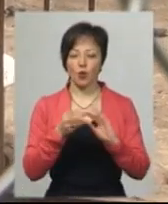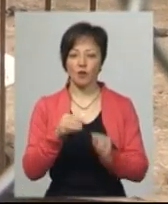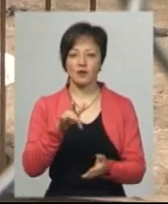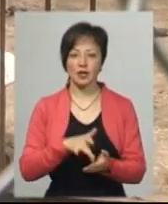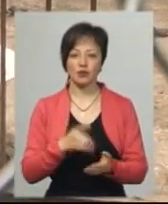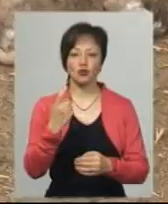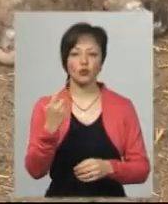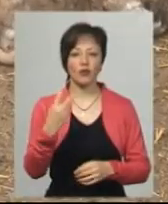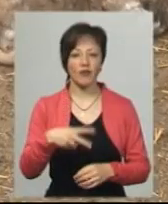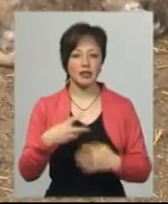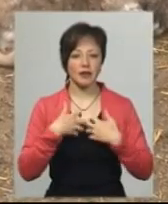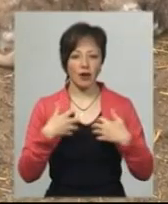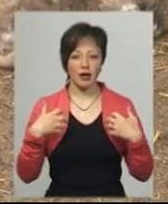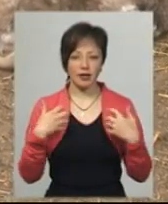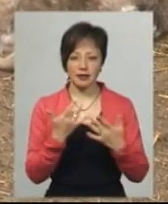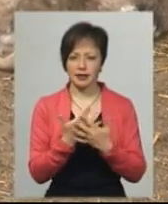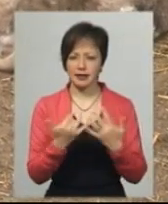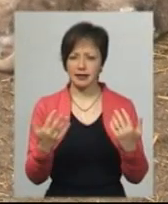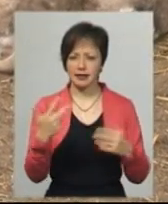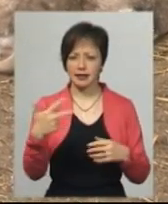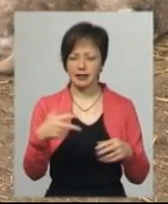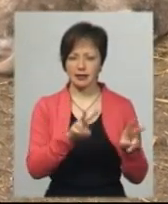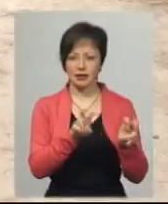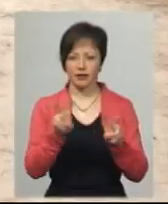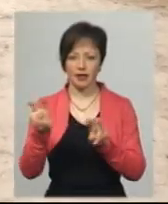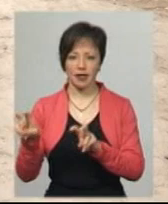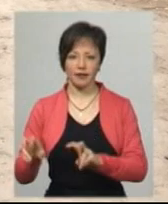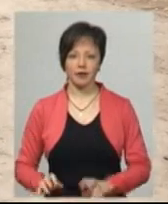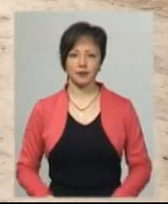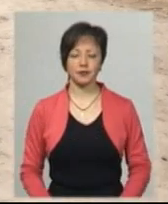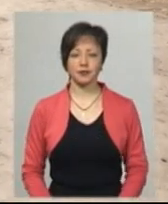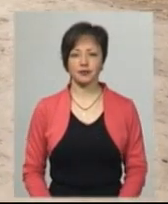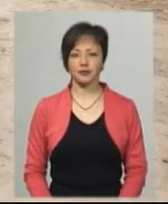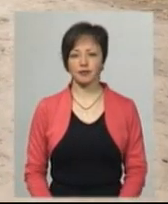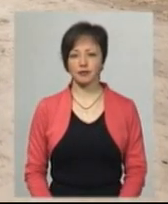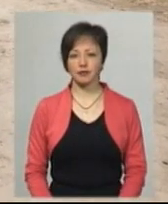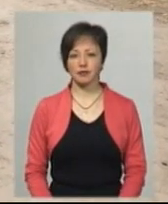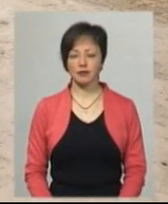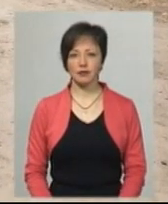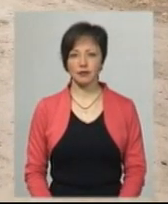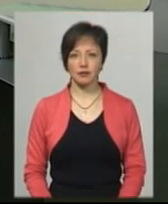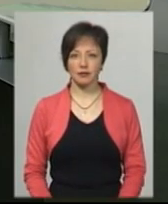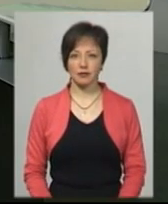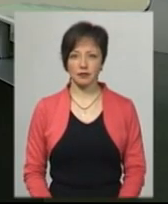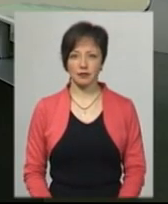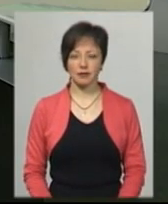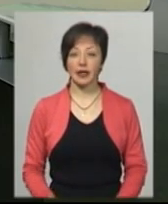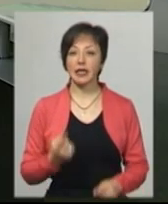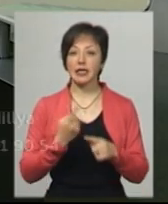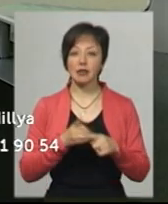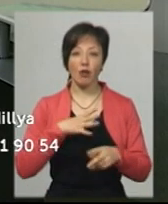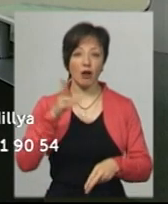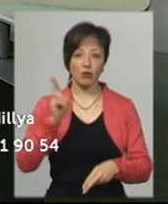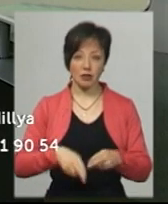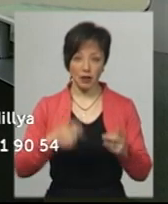проживає 120 диких тварин 30 різних видів. Анастасія Збродова, Іван Мовчан. Новини на Суспільному. Хмельницький. Це була